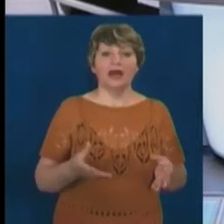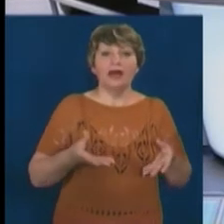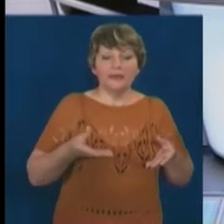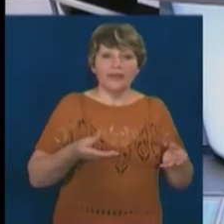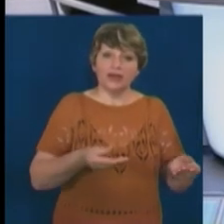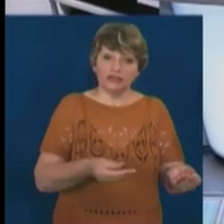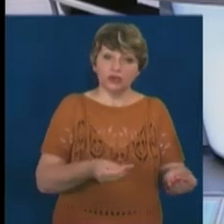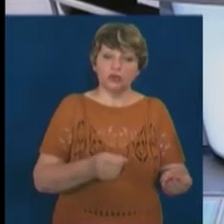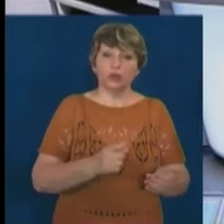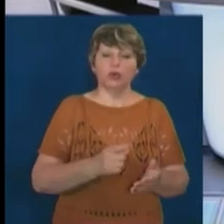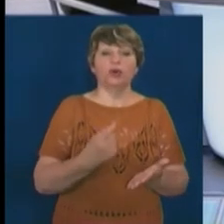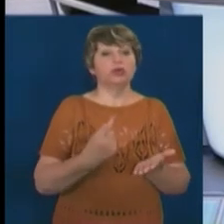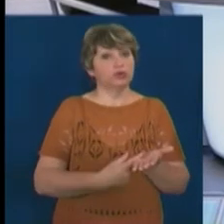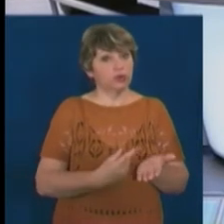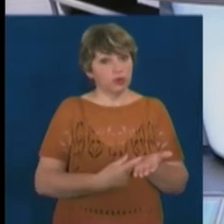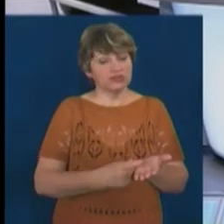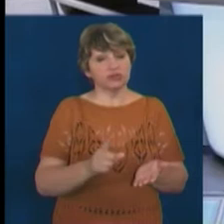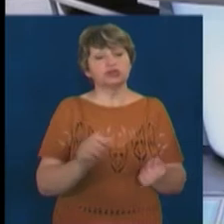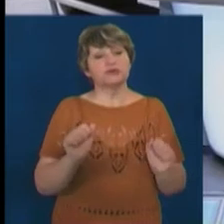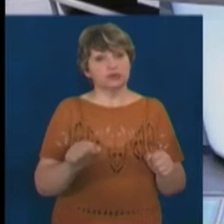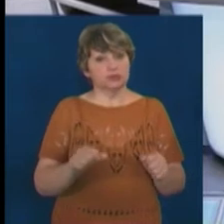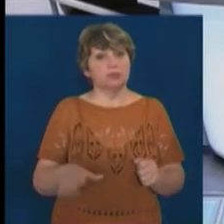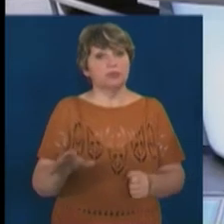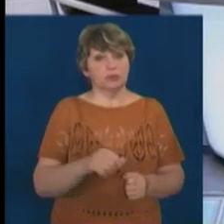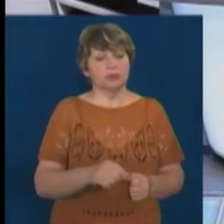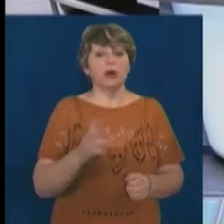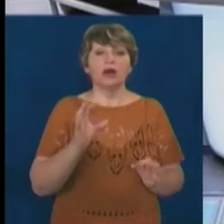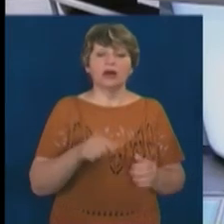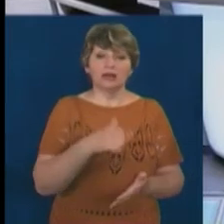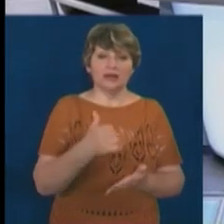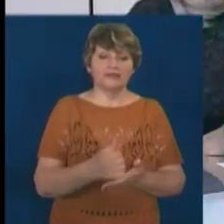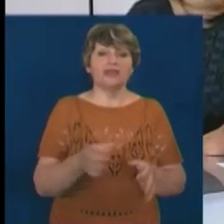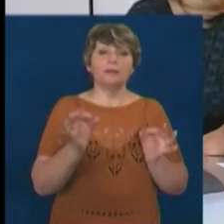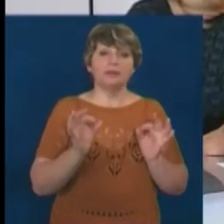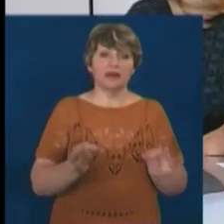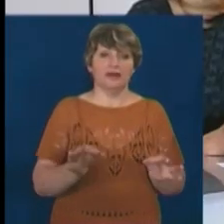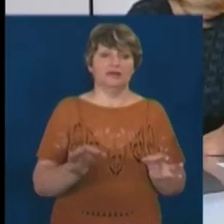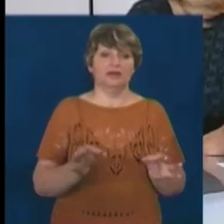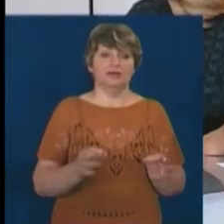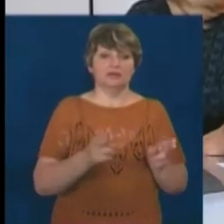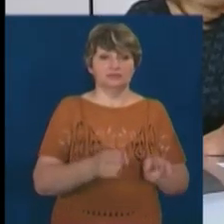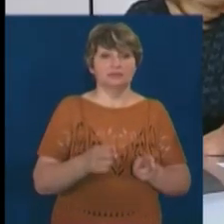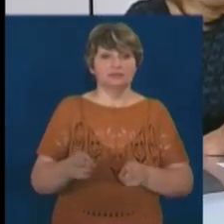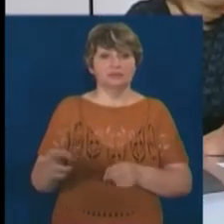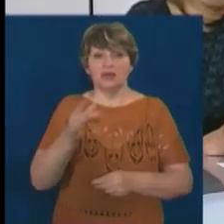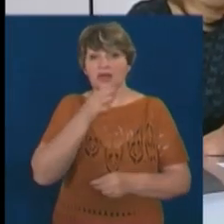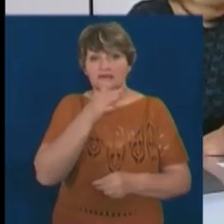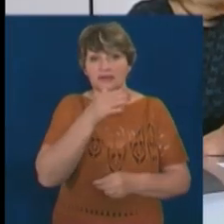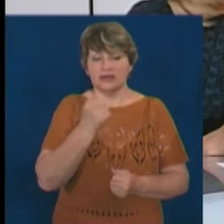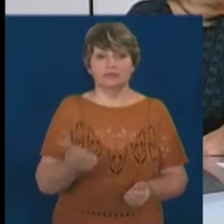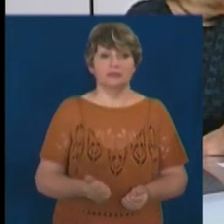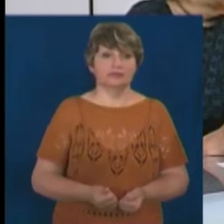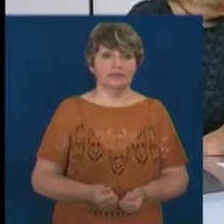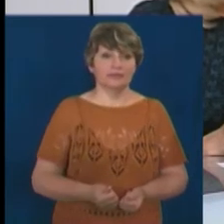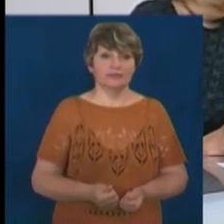переконати, що все можливо. Головне правильно вибудувати свій шлях. можна сказати, що ви своєю діяльністю відкриваєте нові імена.